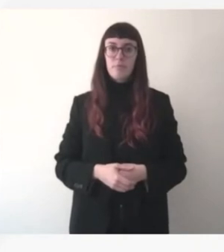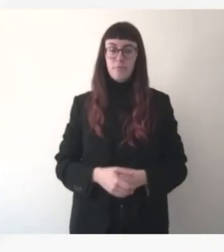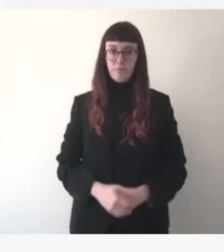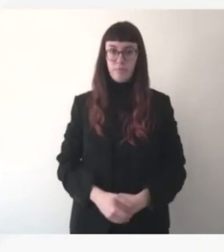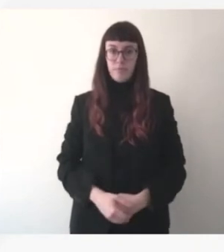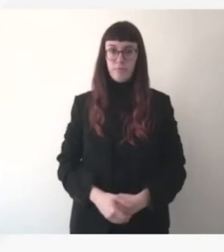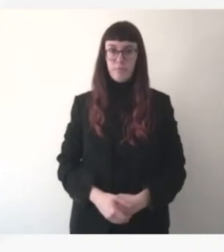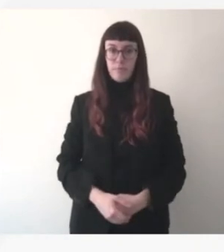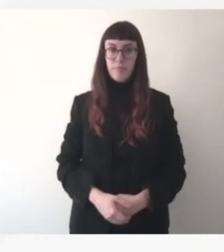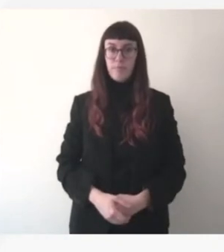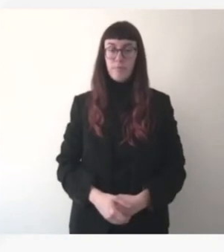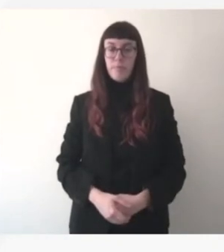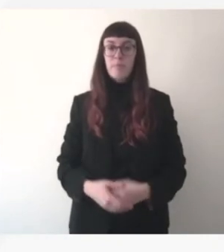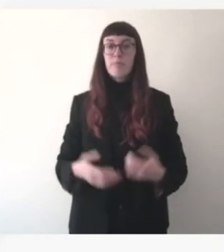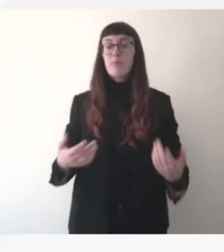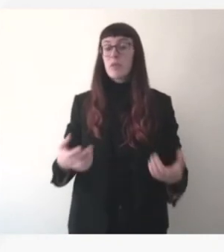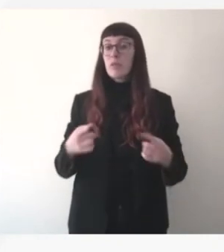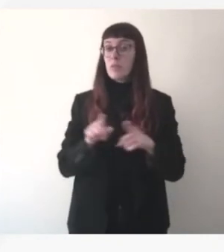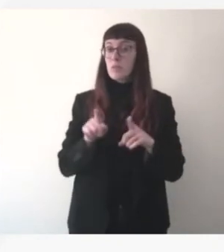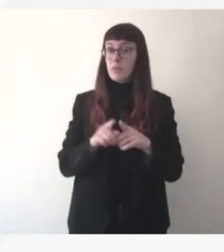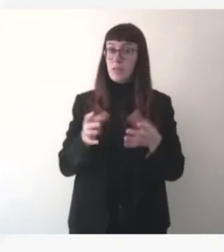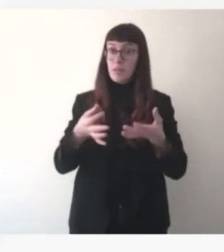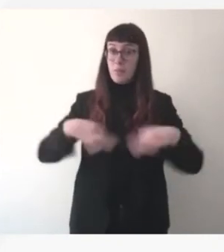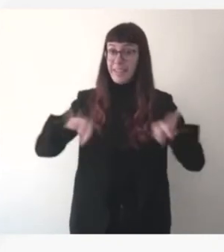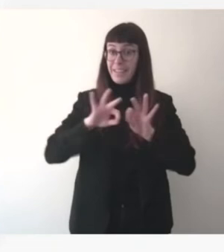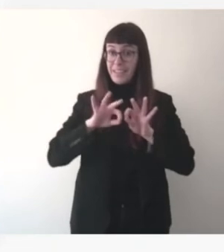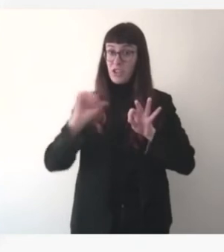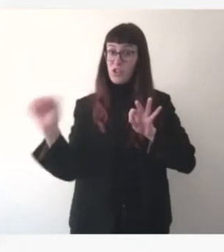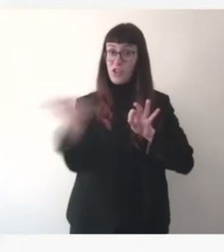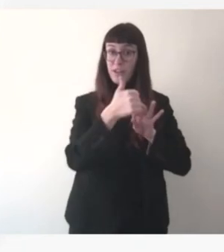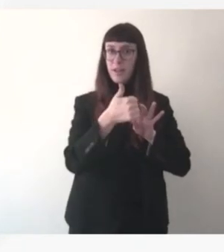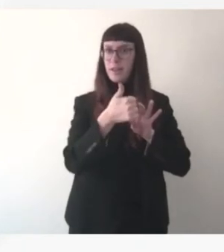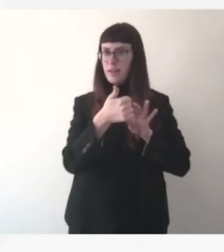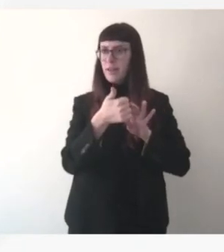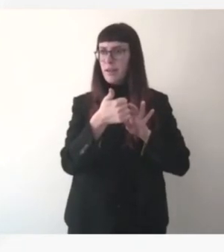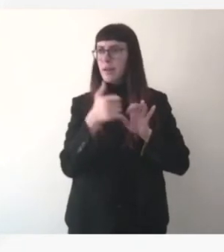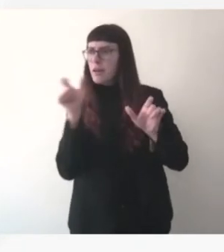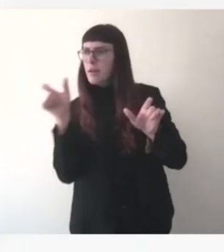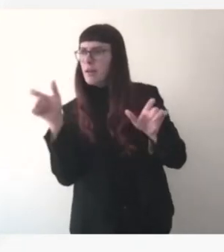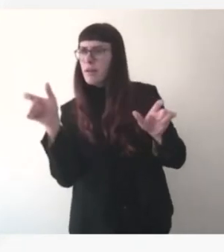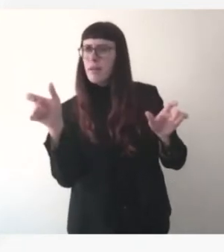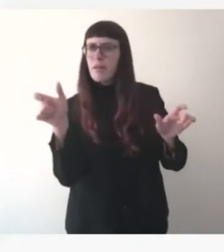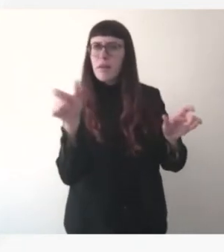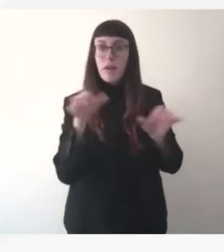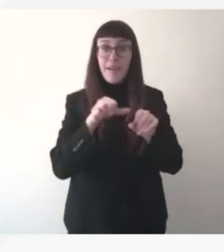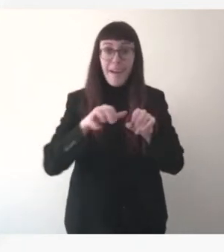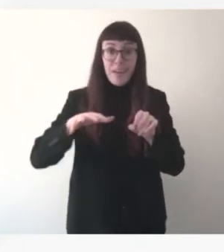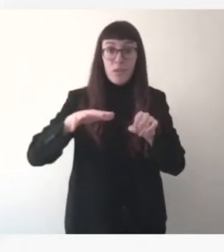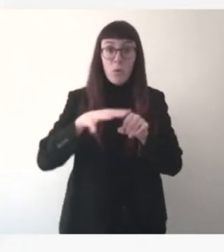il convient avec les États membres de suivre ce qui se passe sur l'ensemble des réseaux et comme l'a dit le ministre,